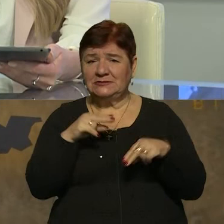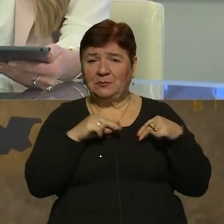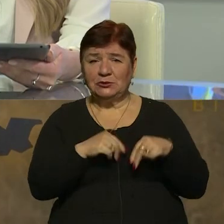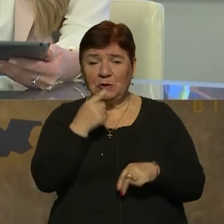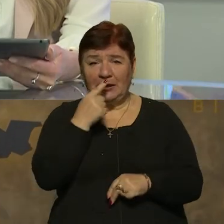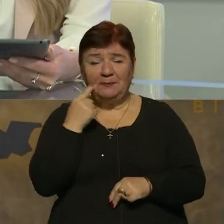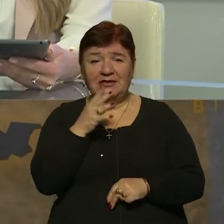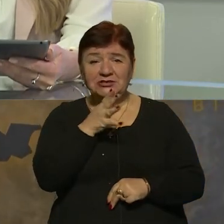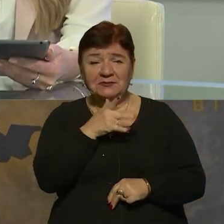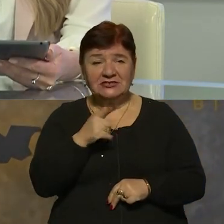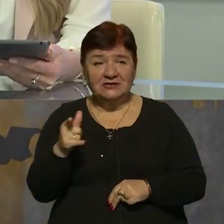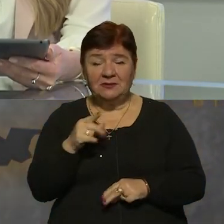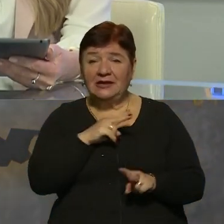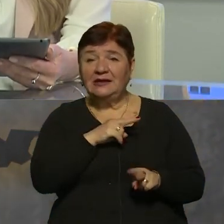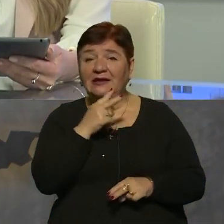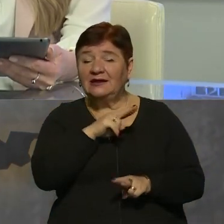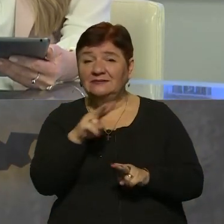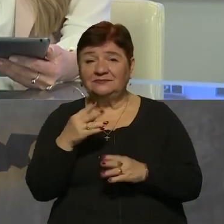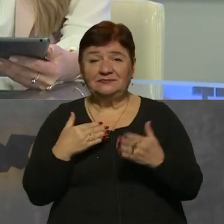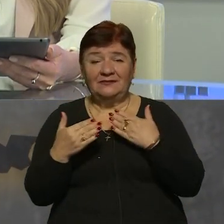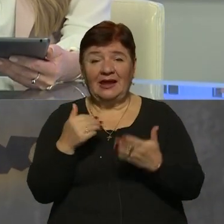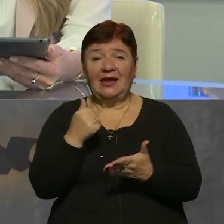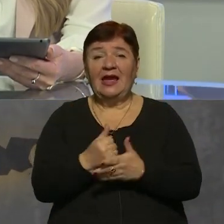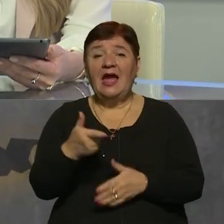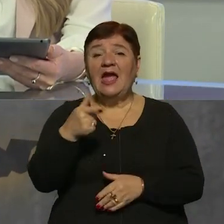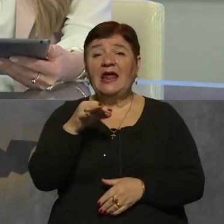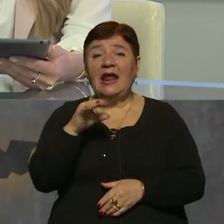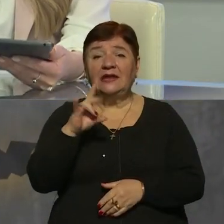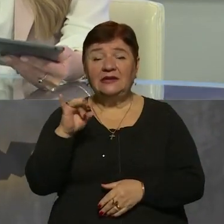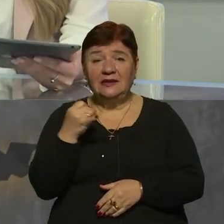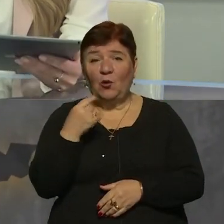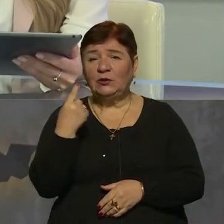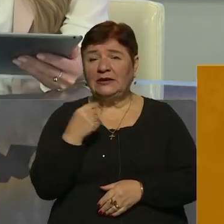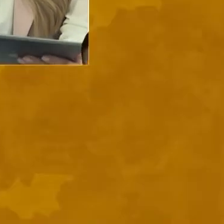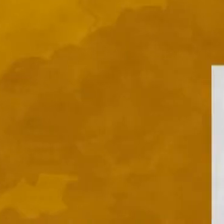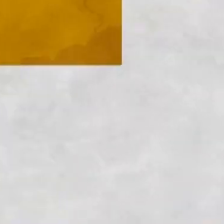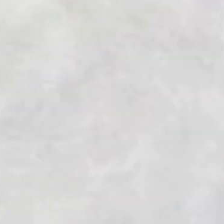найближчим часом. Глядачам нагадую, що спілкувалися з Геннадієм Сульдіним, один із розробників за стосунку...